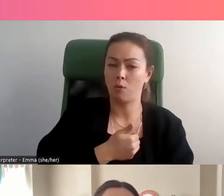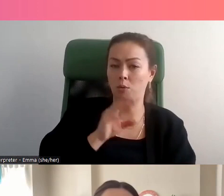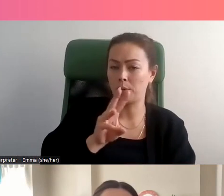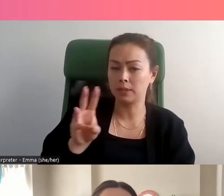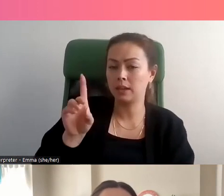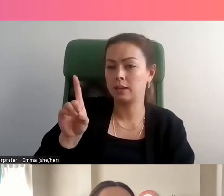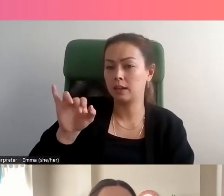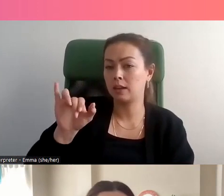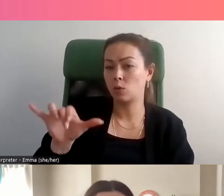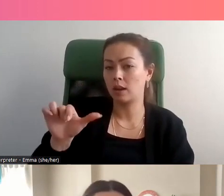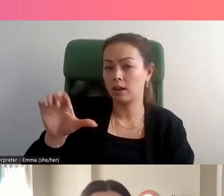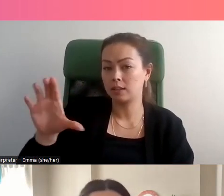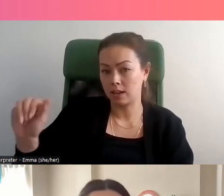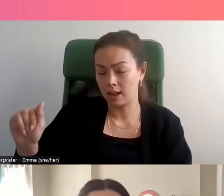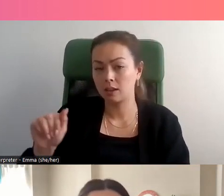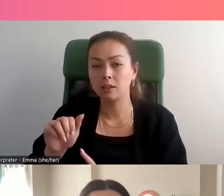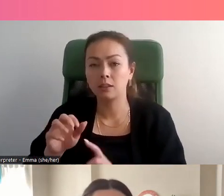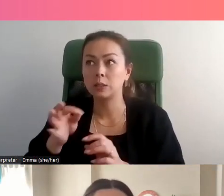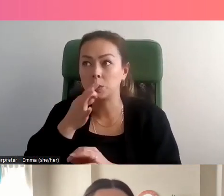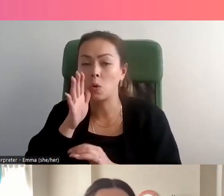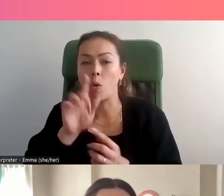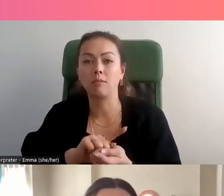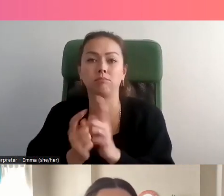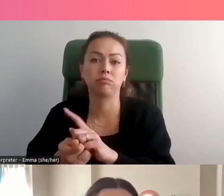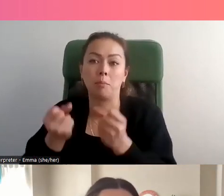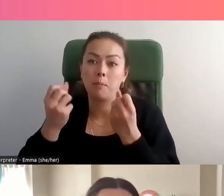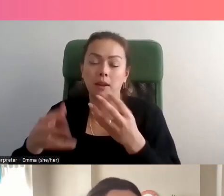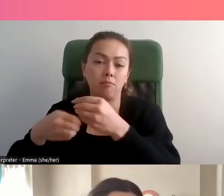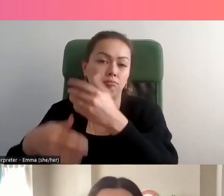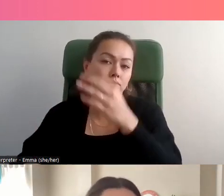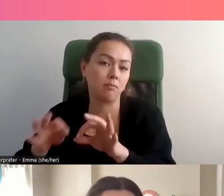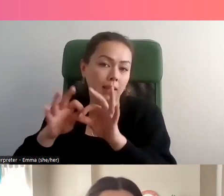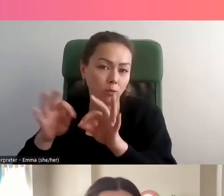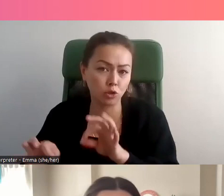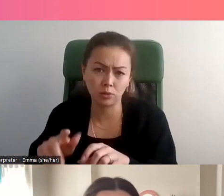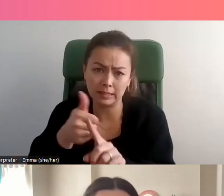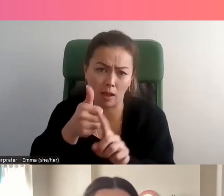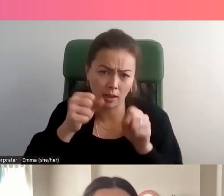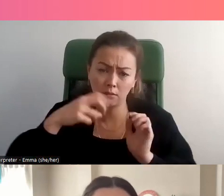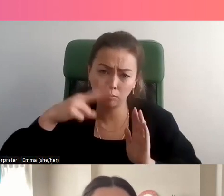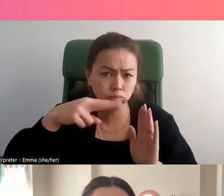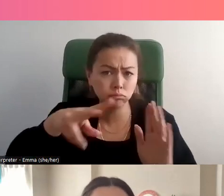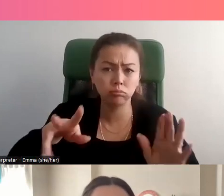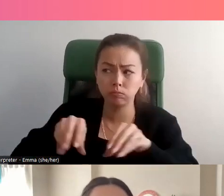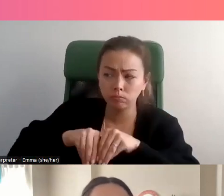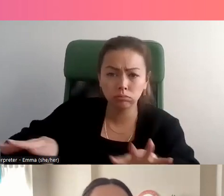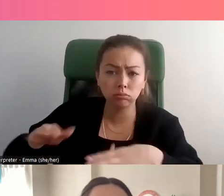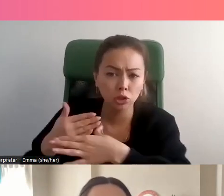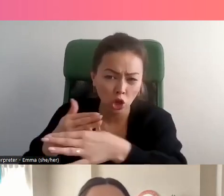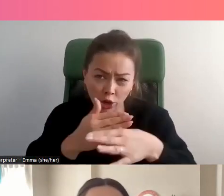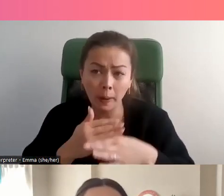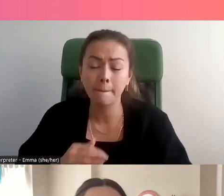Et nous la rendrons disponible en plusieurs langues très bientôt afin que vous puissiez la partager comme voulu.